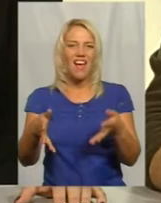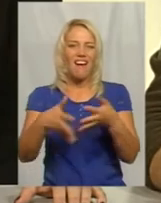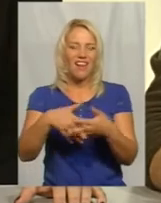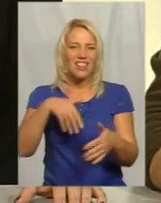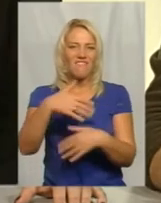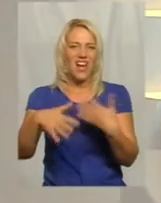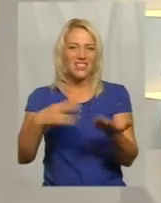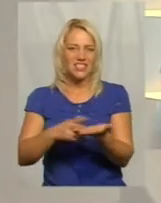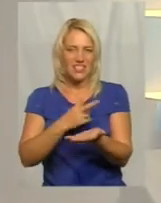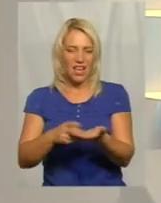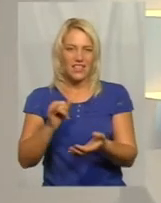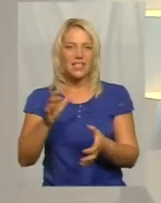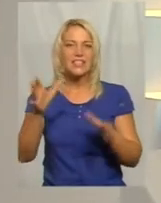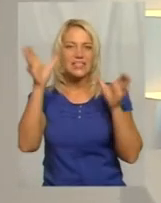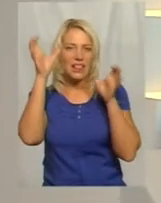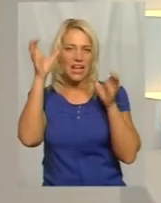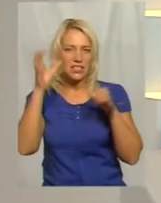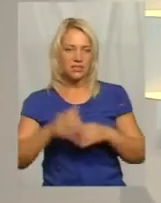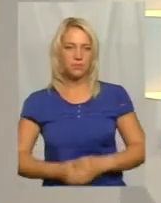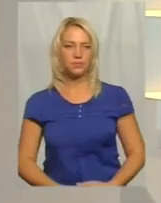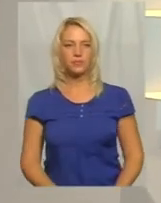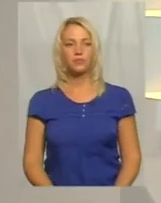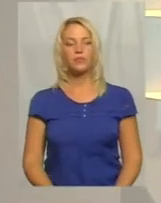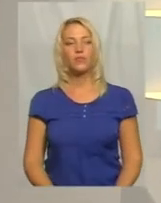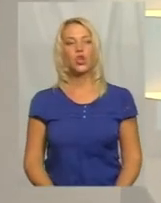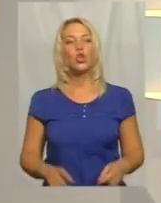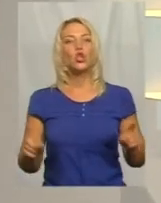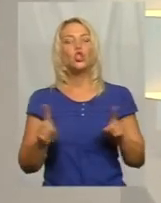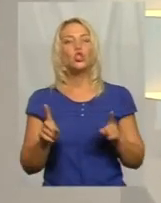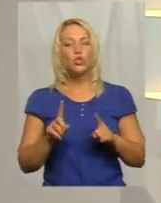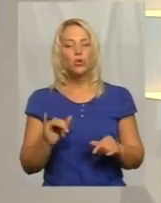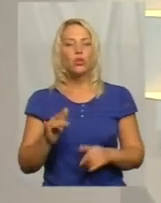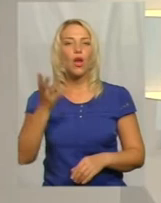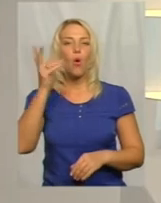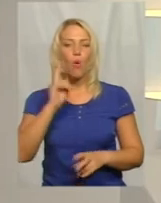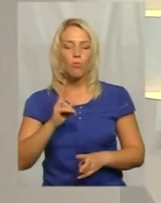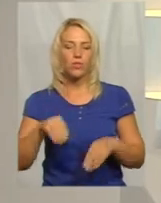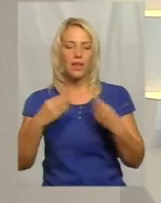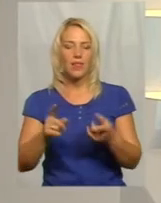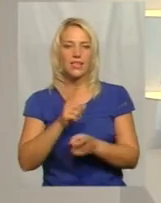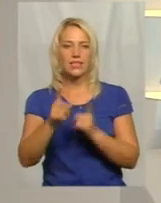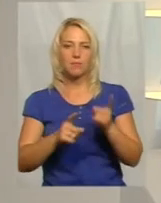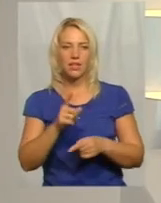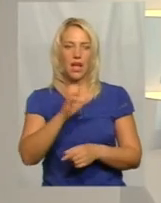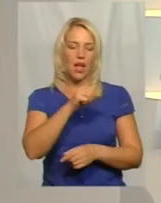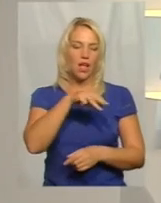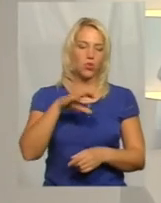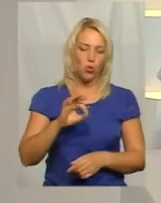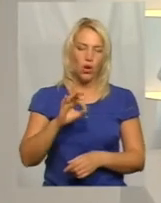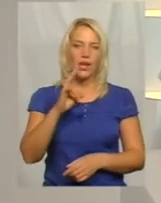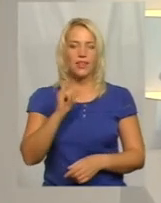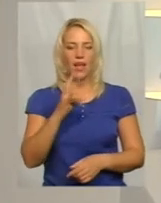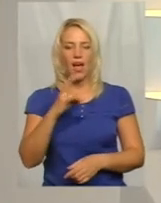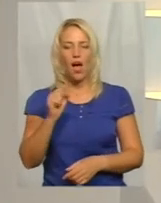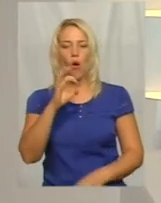сатанізм. Зрозуміло. Питання від Максима Калугіна. Що і кому дала зміна назви АТО на ООС, зважаючи на